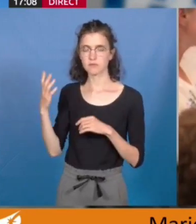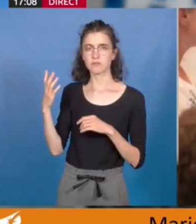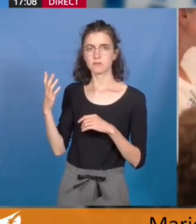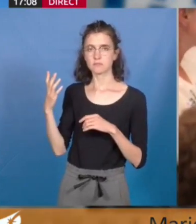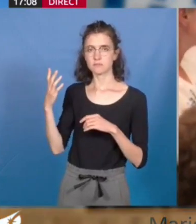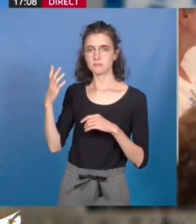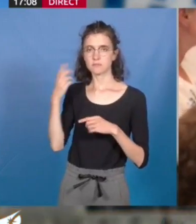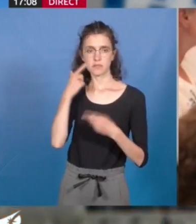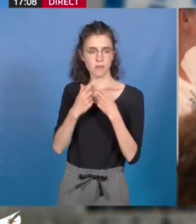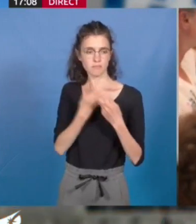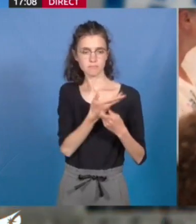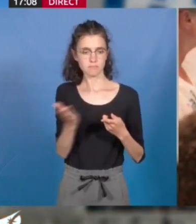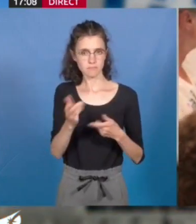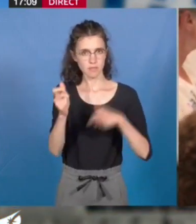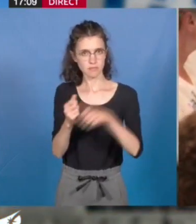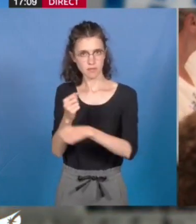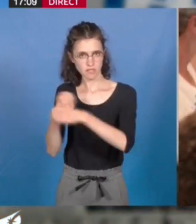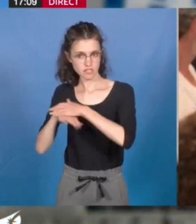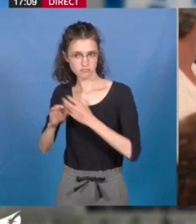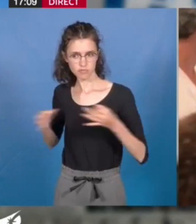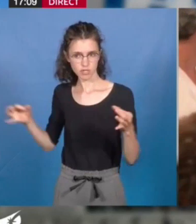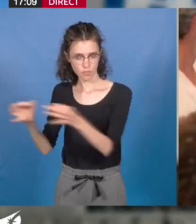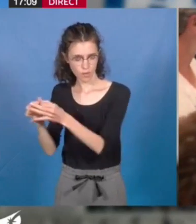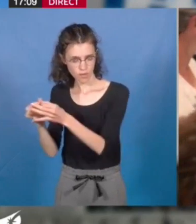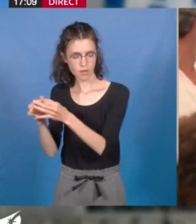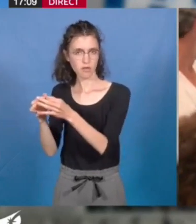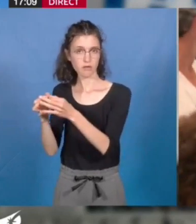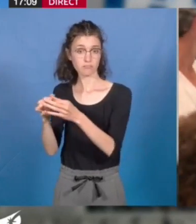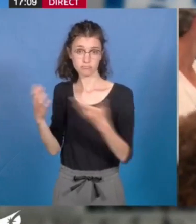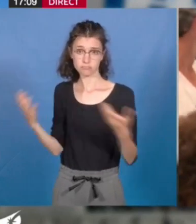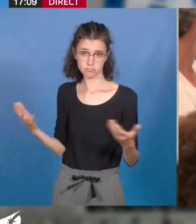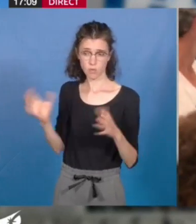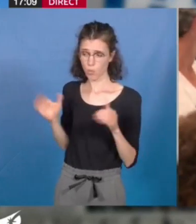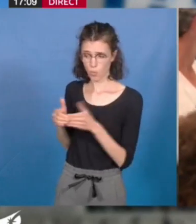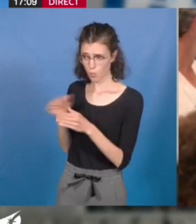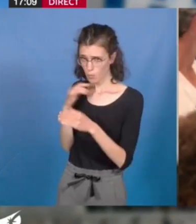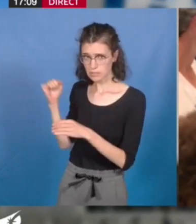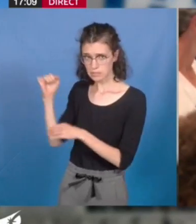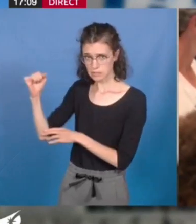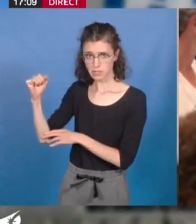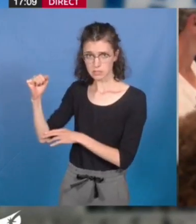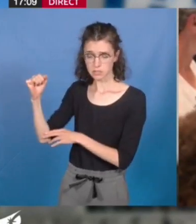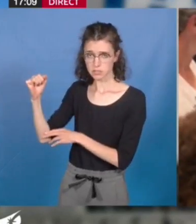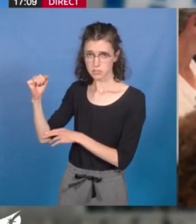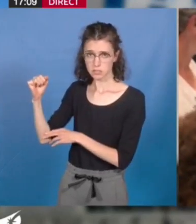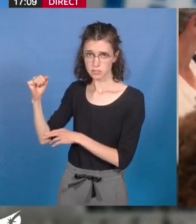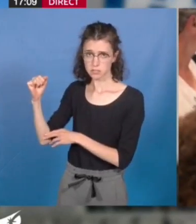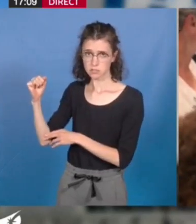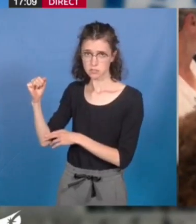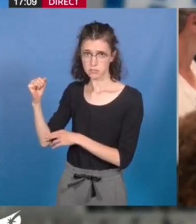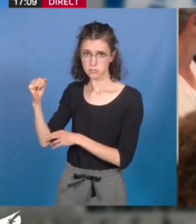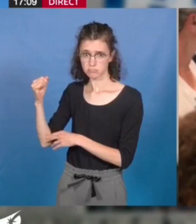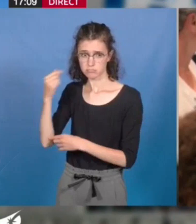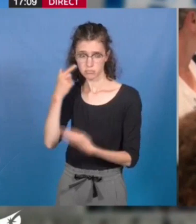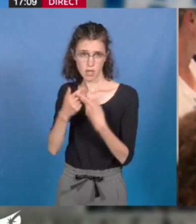Pour les communistes, rien ne remplace bien sûr une augmentation générale des salaires. Mais en attendant mieux, ne